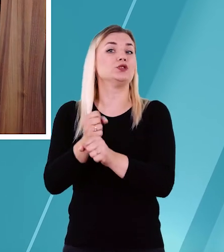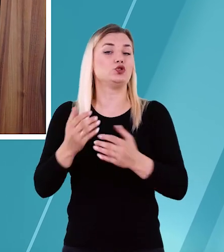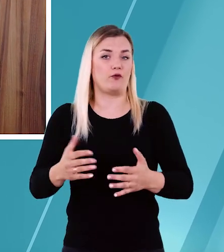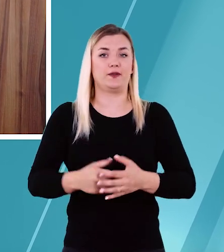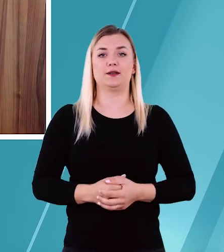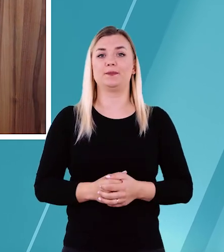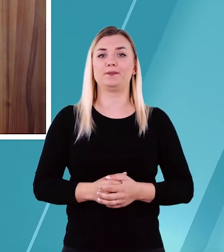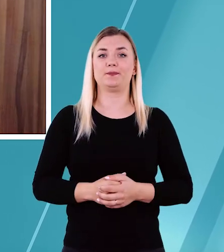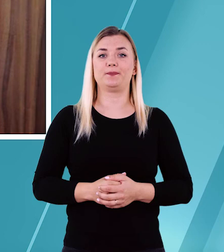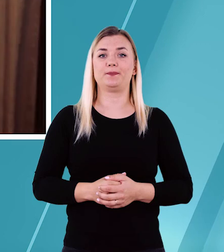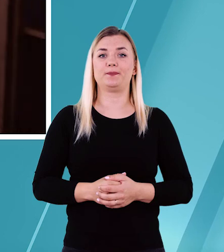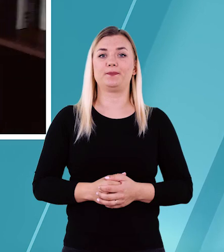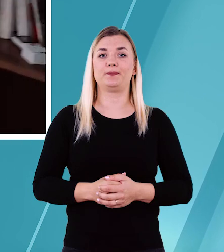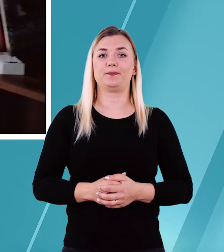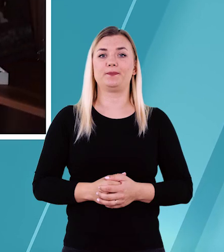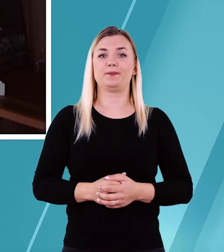z pracownikiem.